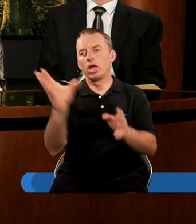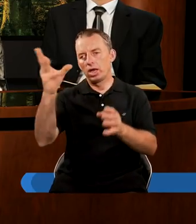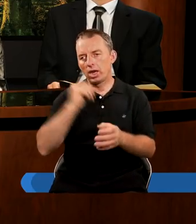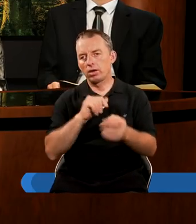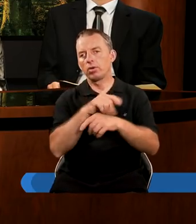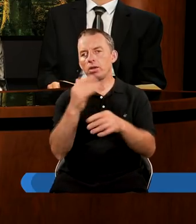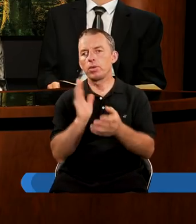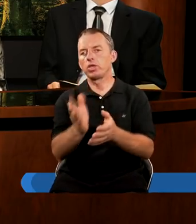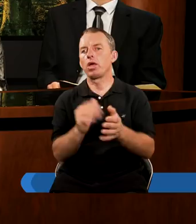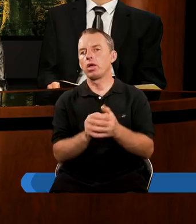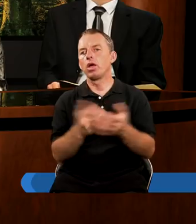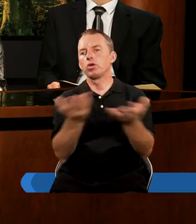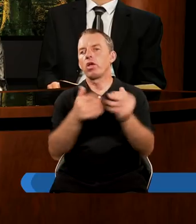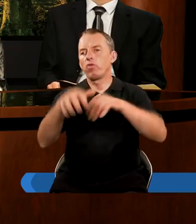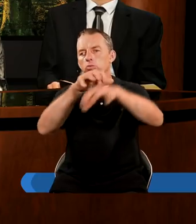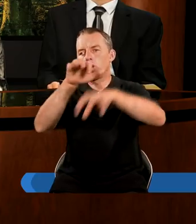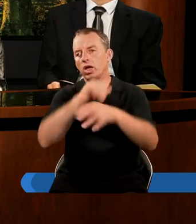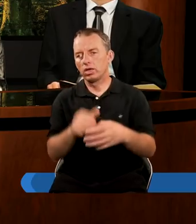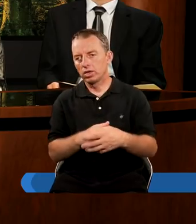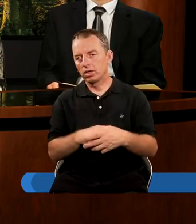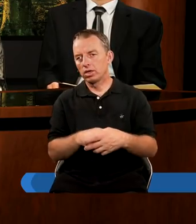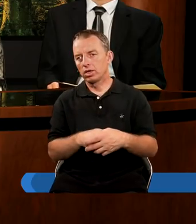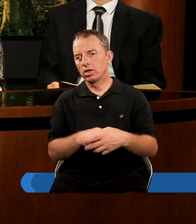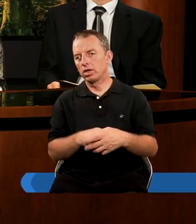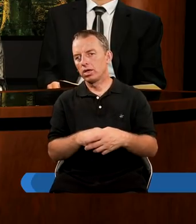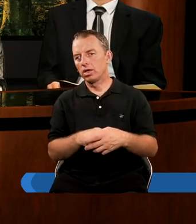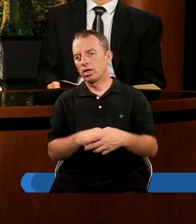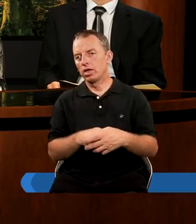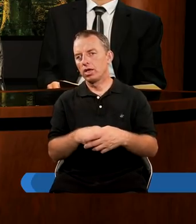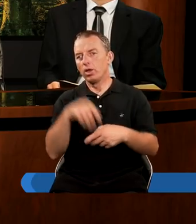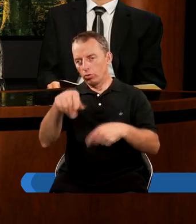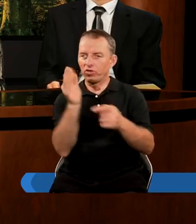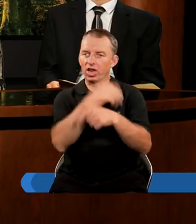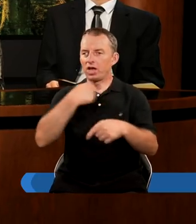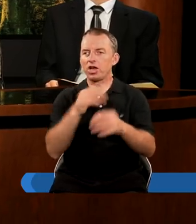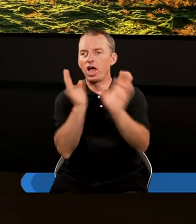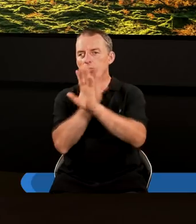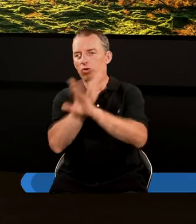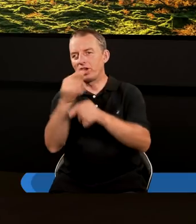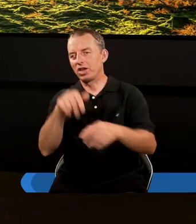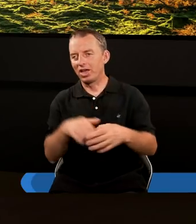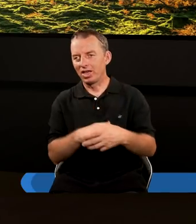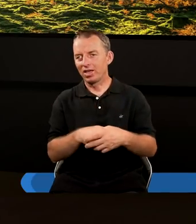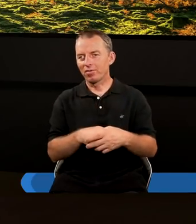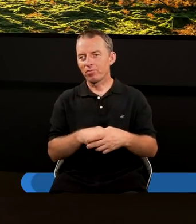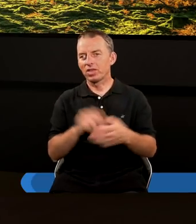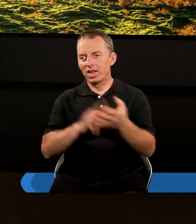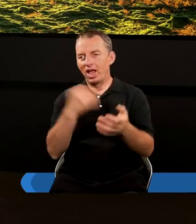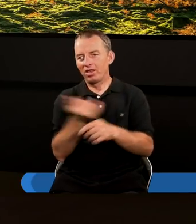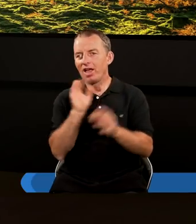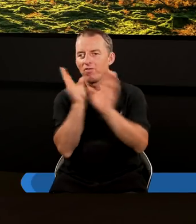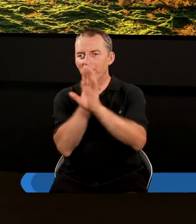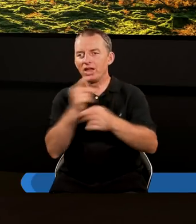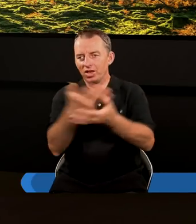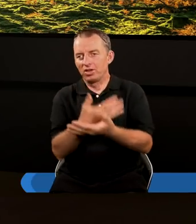z Nim będziemy. Gdzie? W obłokach? Gdzieś tu w naszej atmosferze? Już tak na zawsze